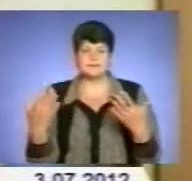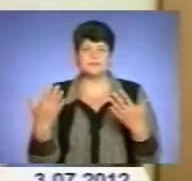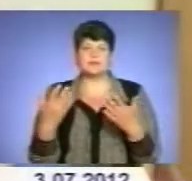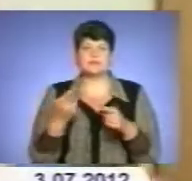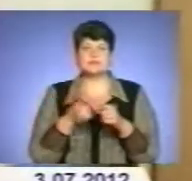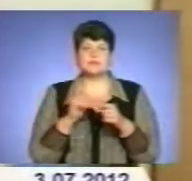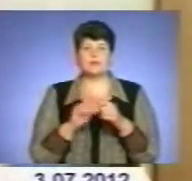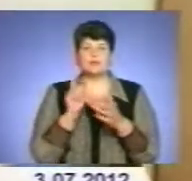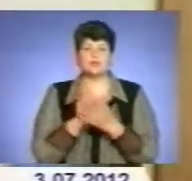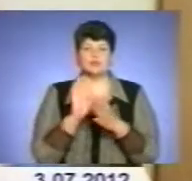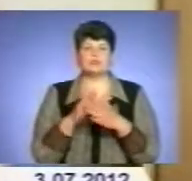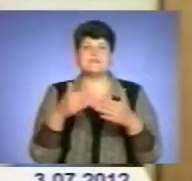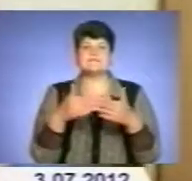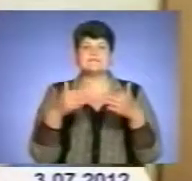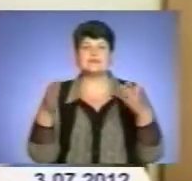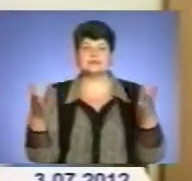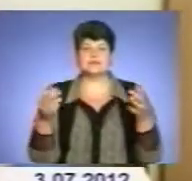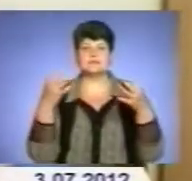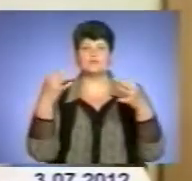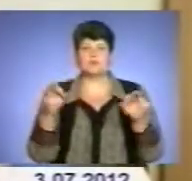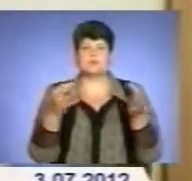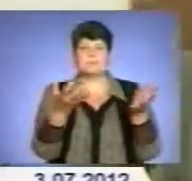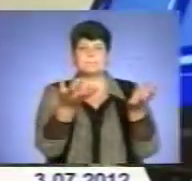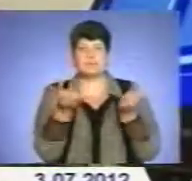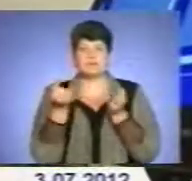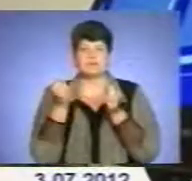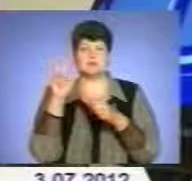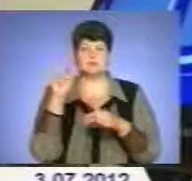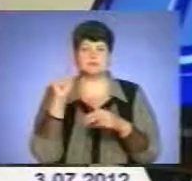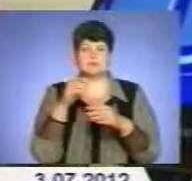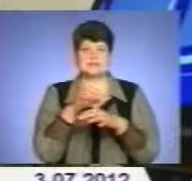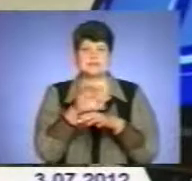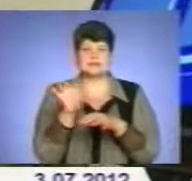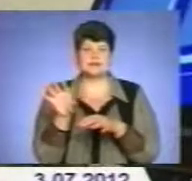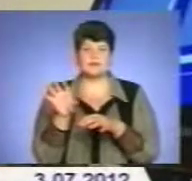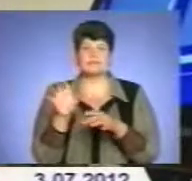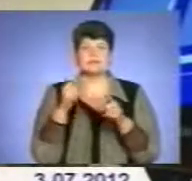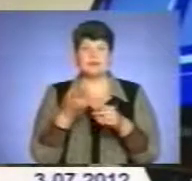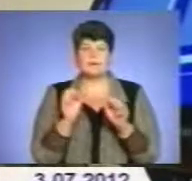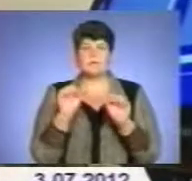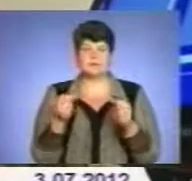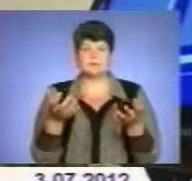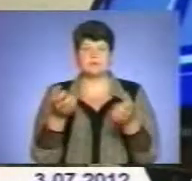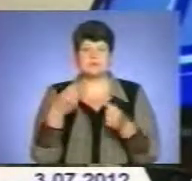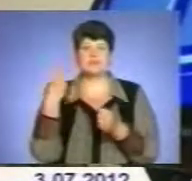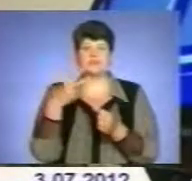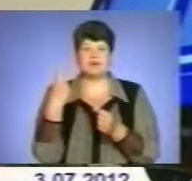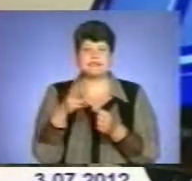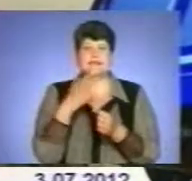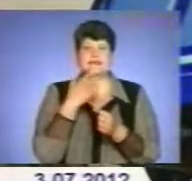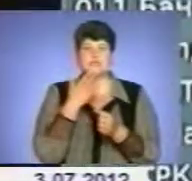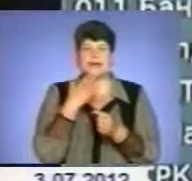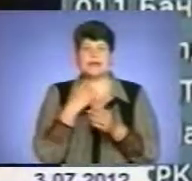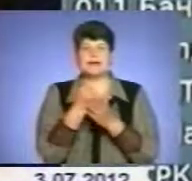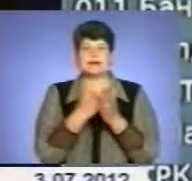була зона відкрита для свободного прийома цифрового сигнала. Такий пристрій вже може приймати 20 національних телеканалів кращої